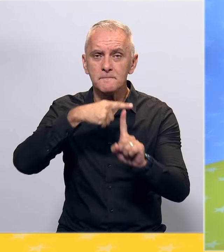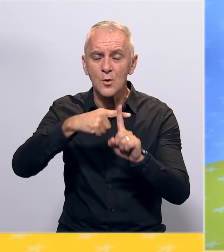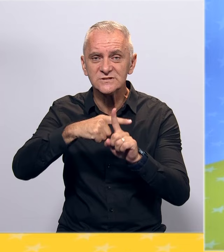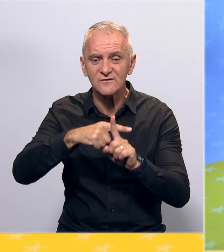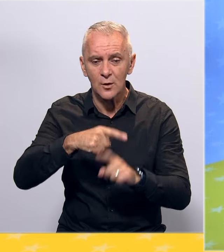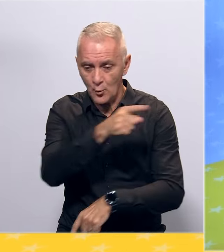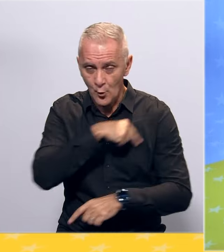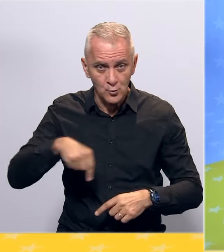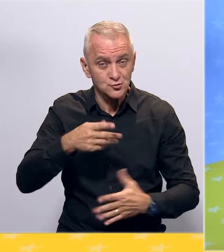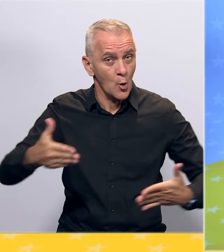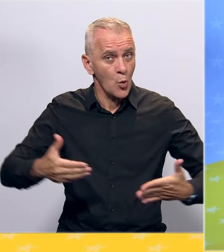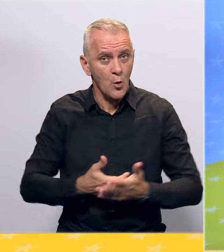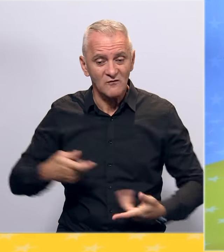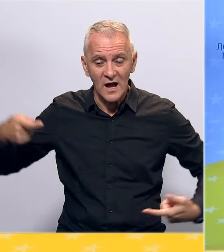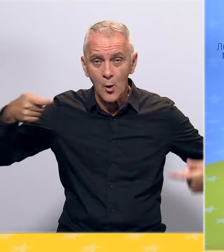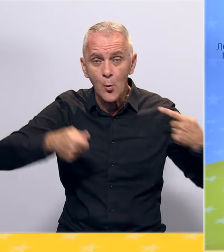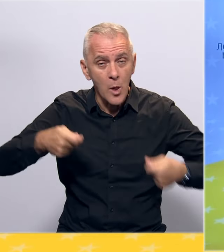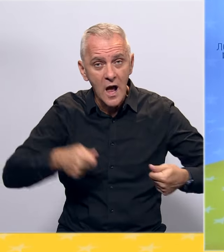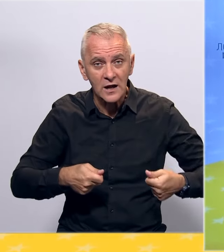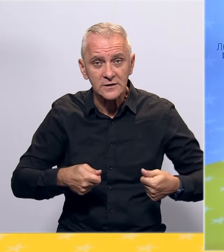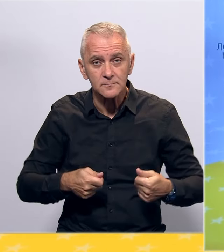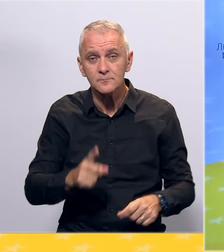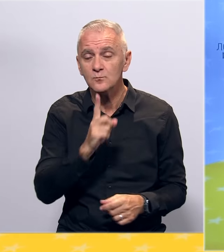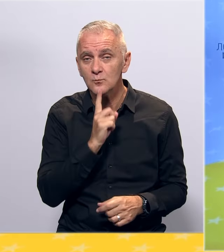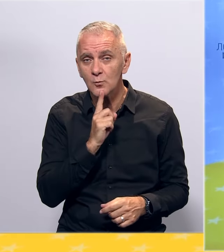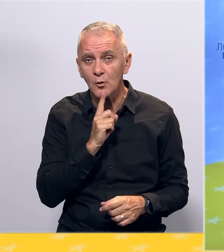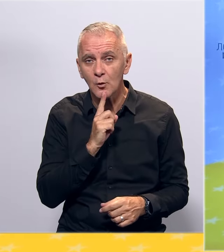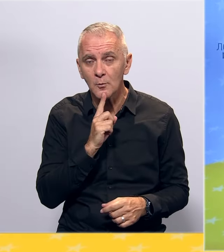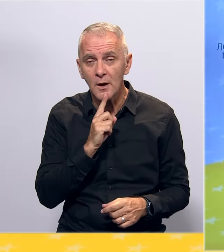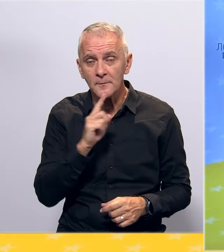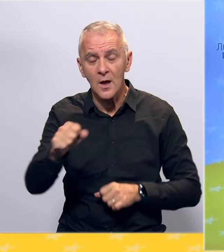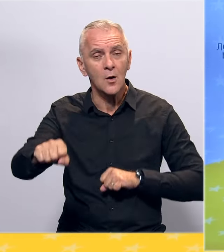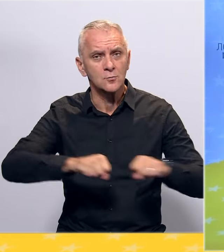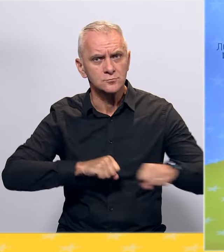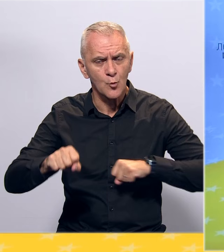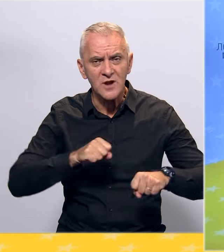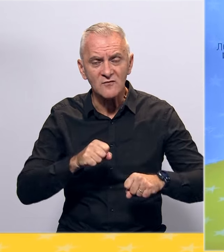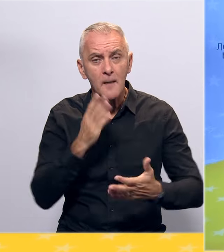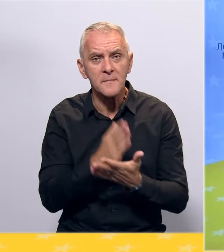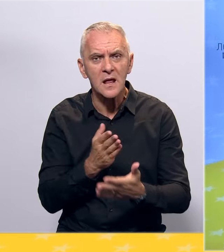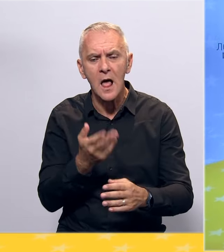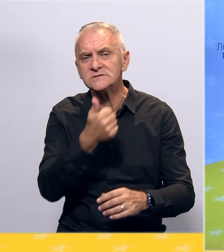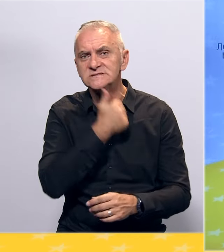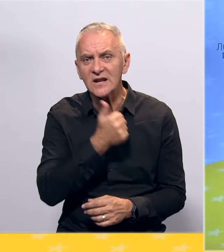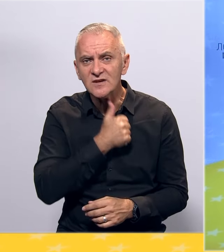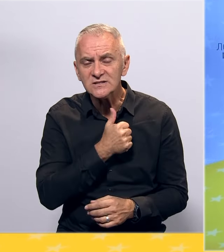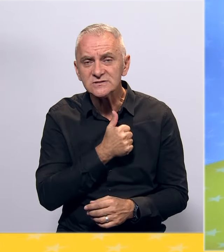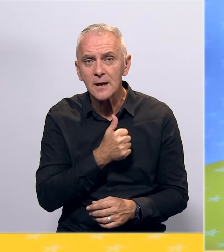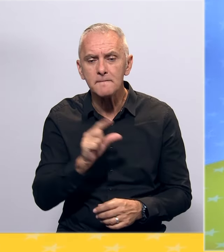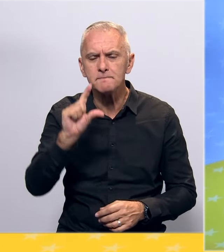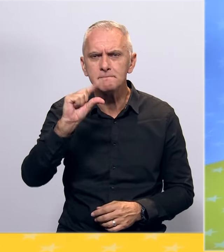okruženja za nova investicijona ulaganja u kome bi organi uprave bili uslužni servis sa